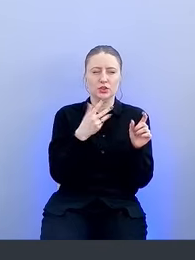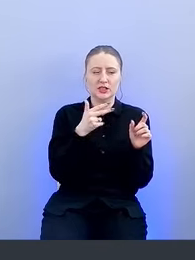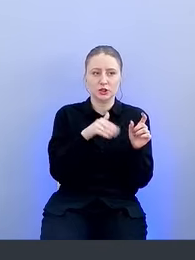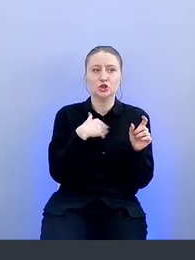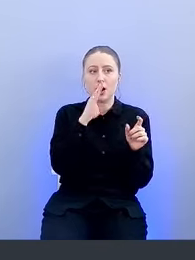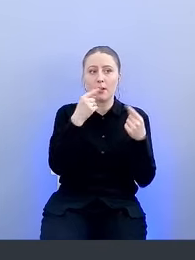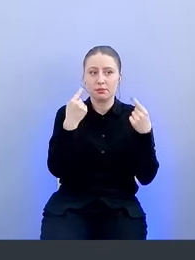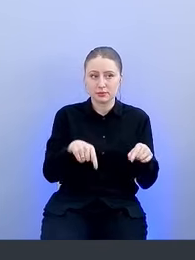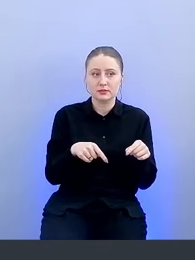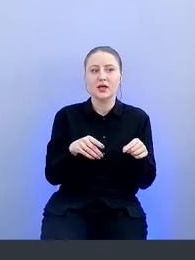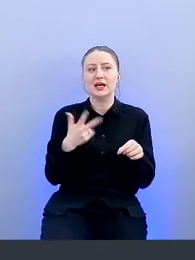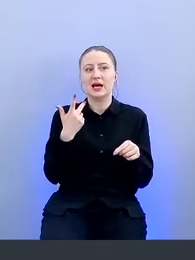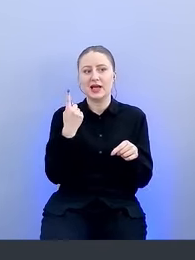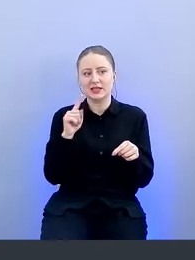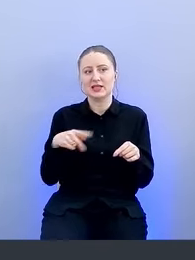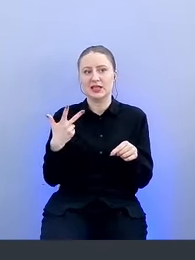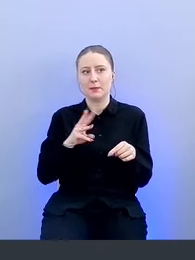удалось покрякать 1,3 миллиона.